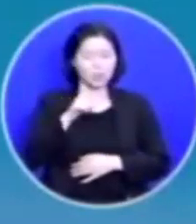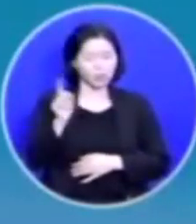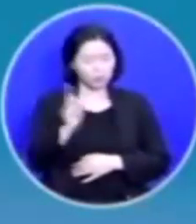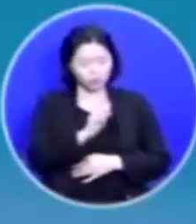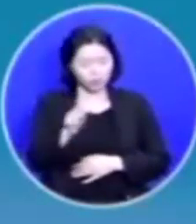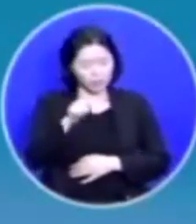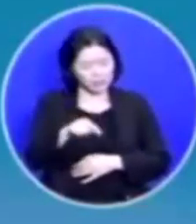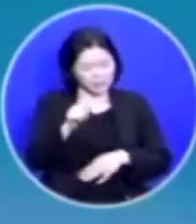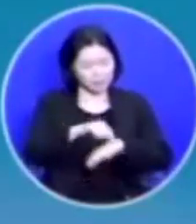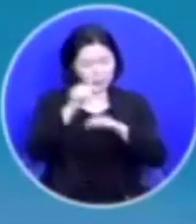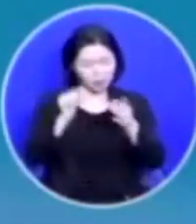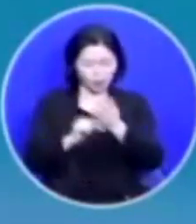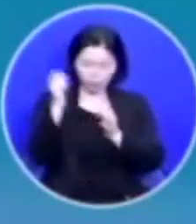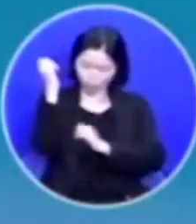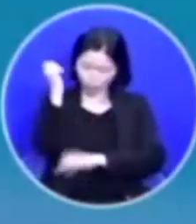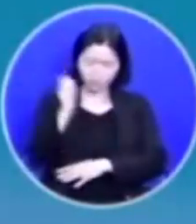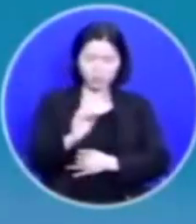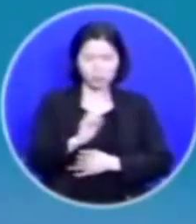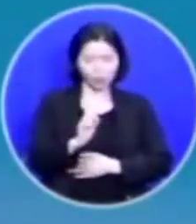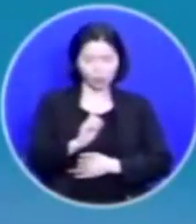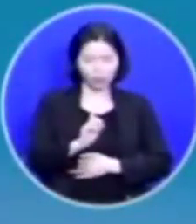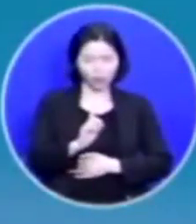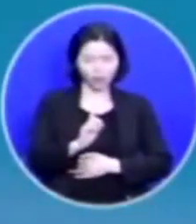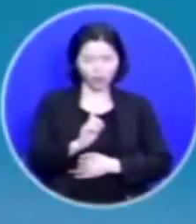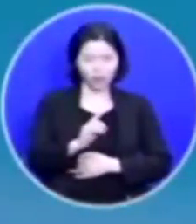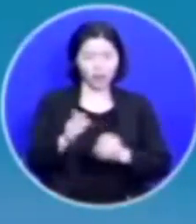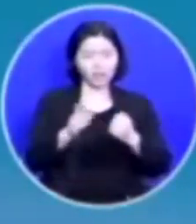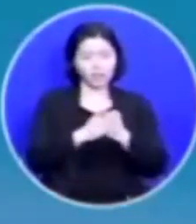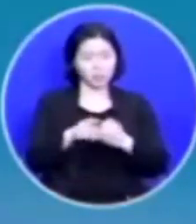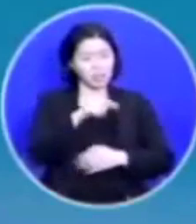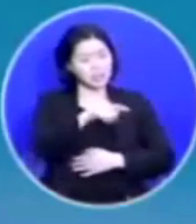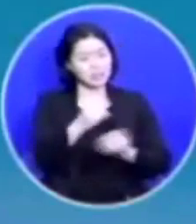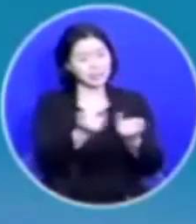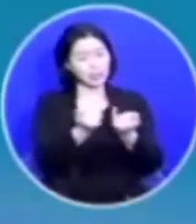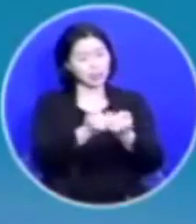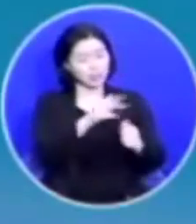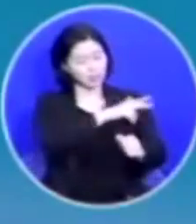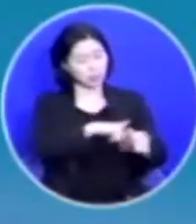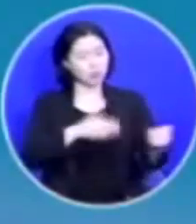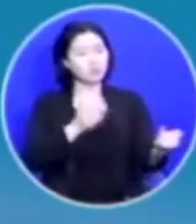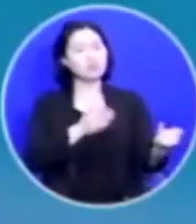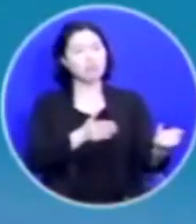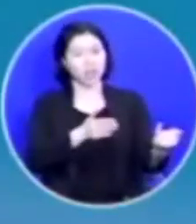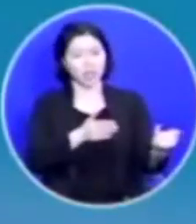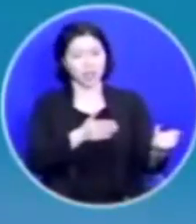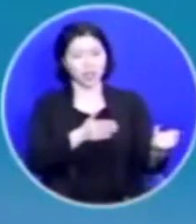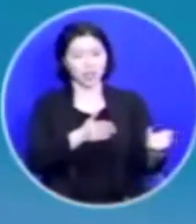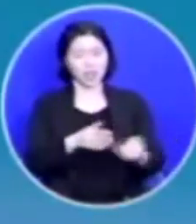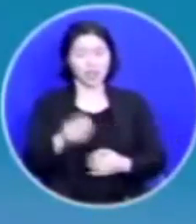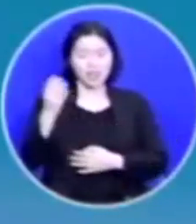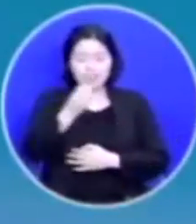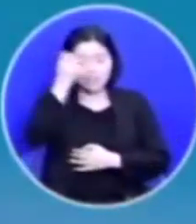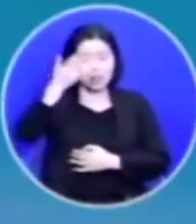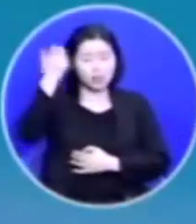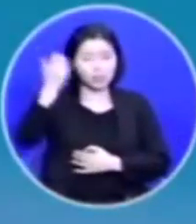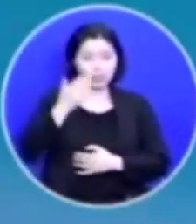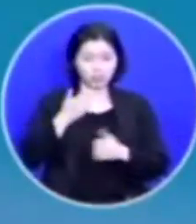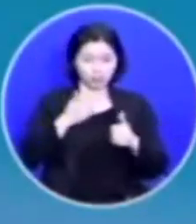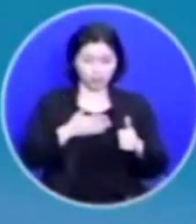마음의 원인이 뭘까 그래서 그 집사님에게 권했습니다 성령님께